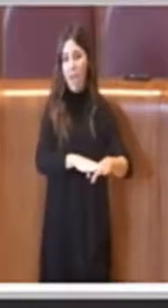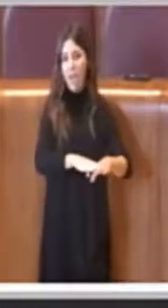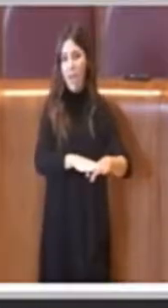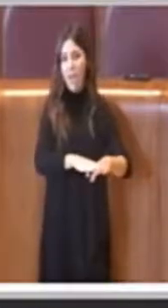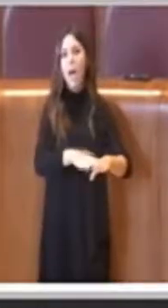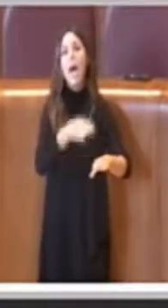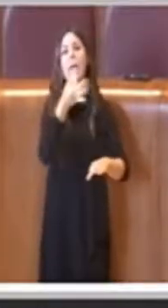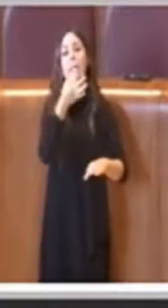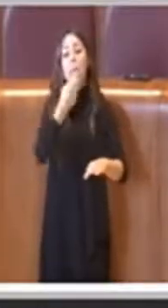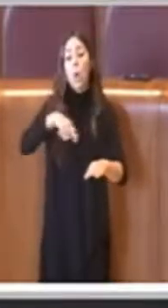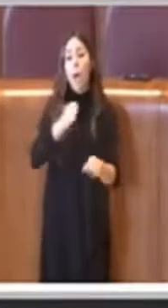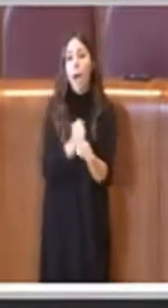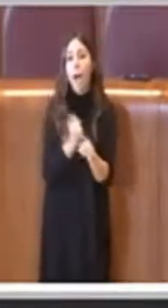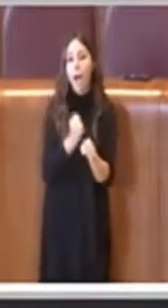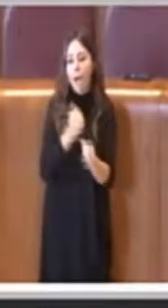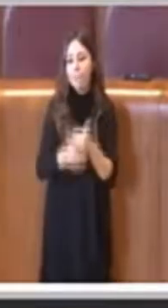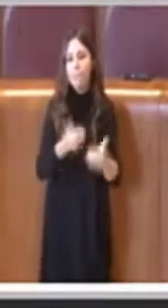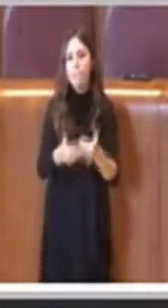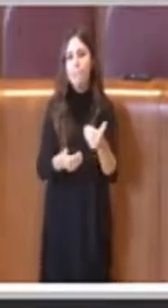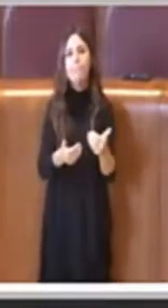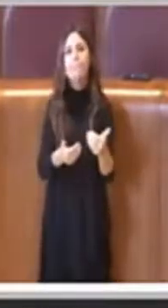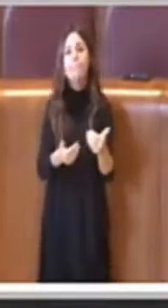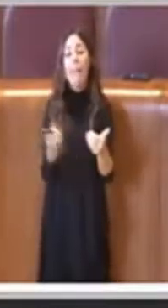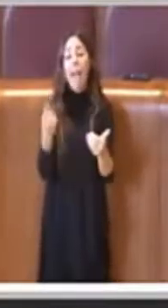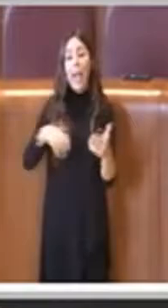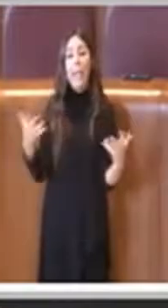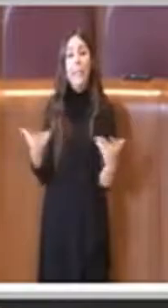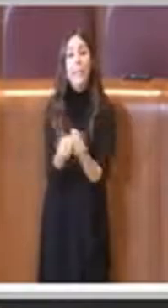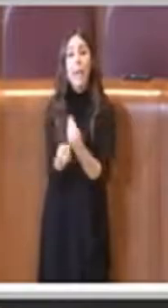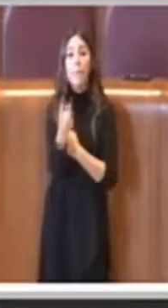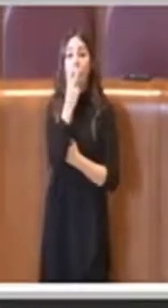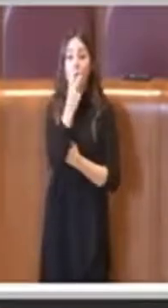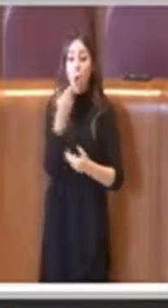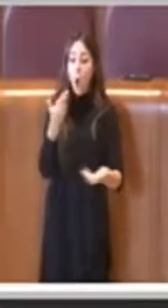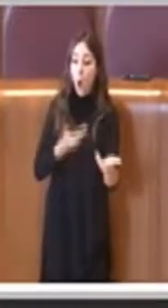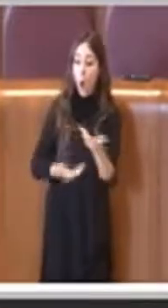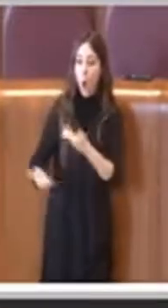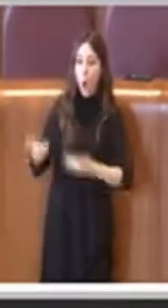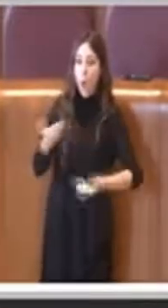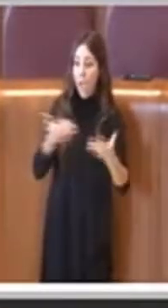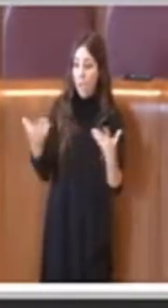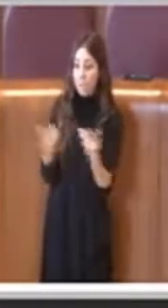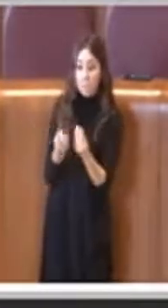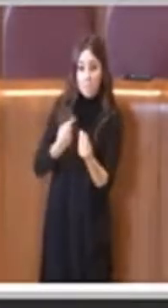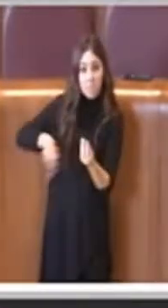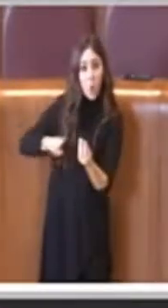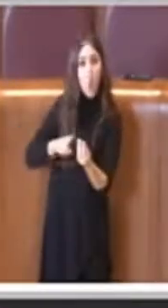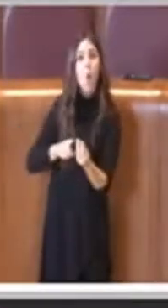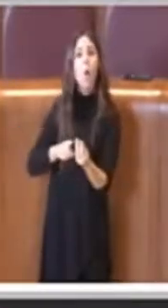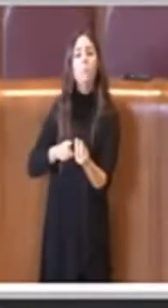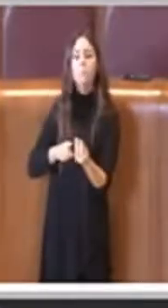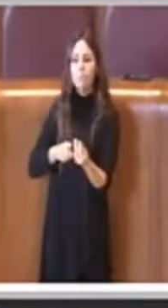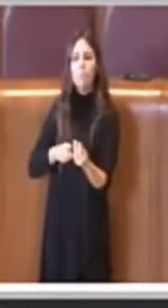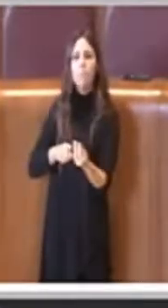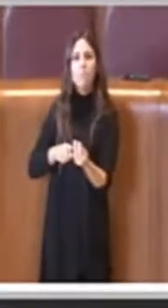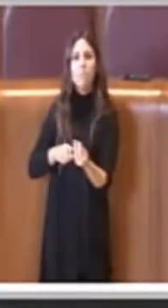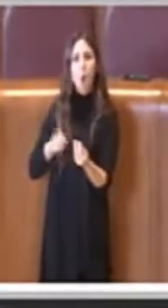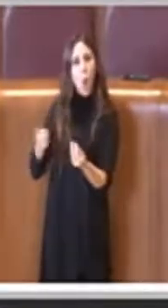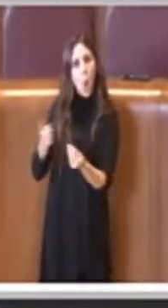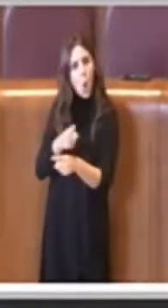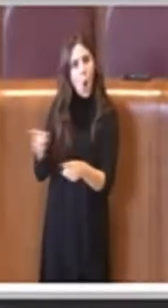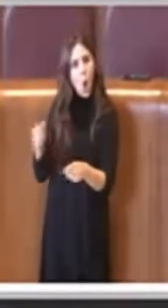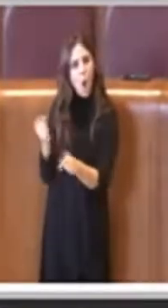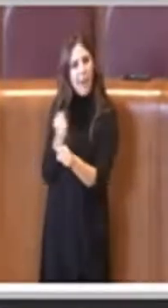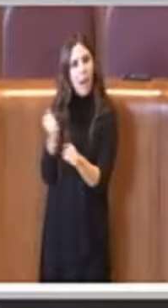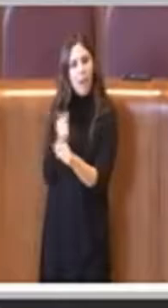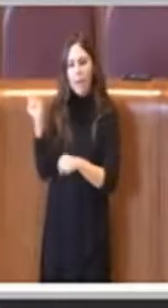avanti con anche degli avvocati che hanno collaborato con noi a titolo gratuito, perciò è un